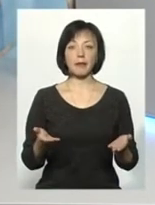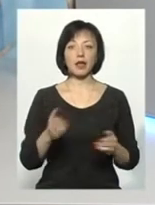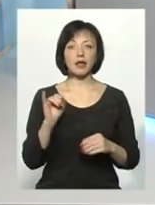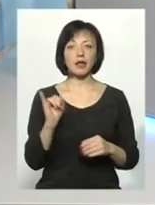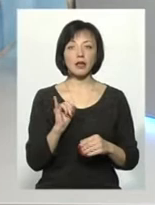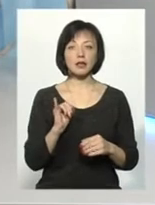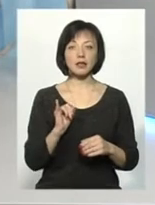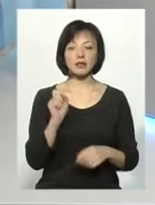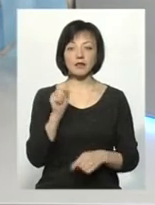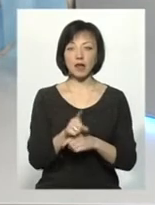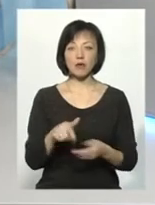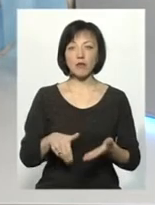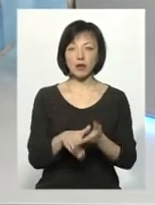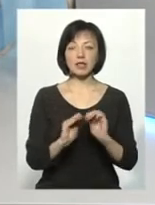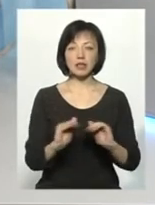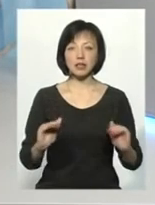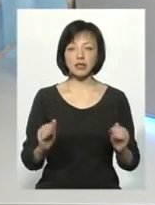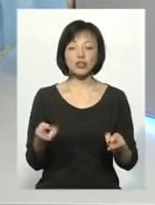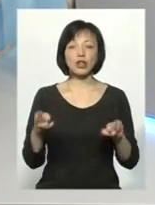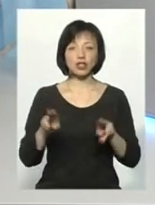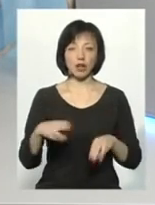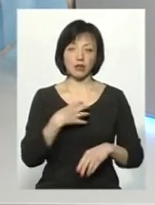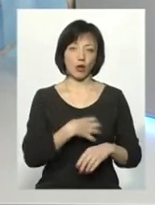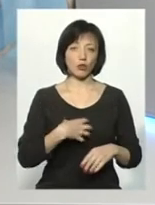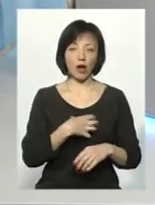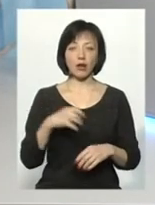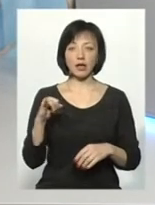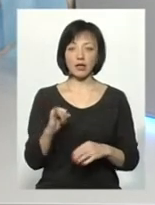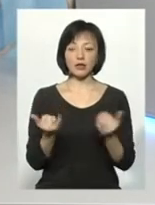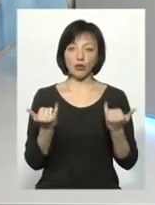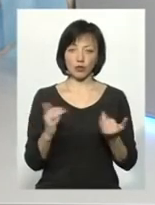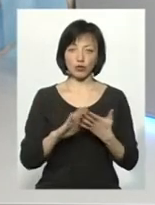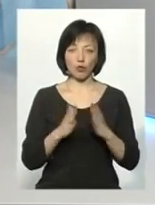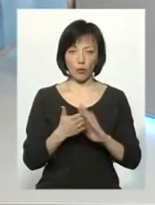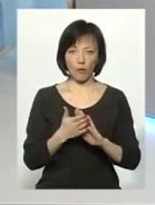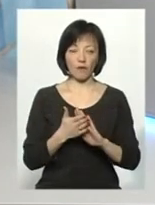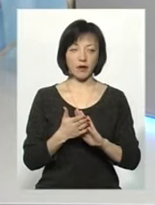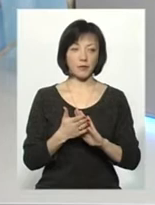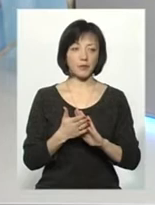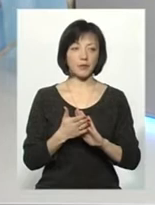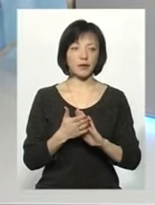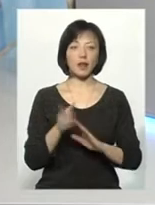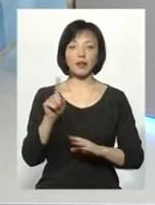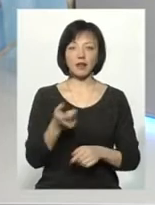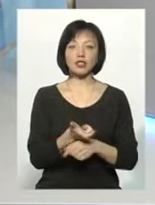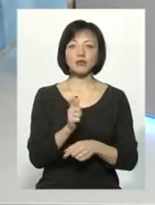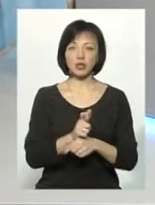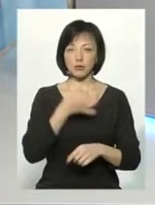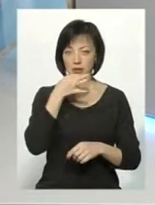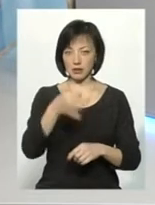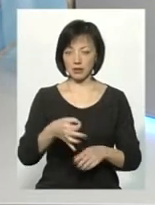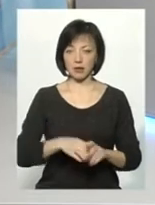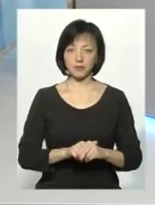І задача – помагати дітям, вона лишається актуальною. І в сьогоднішніх умовах навіть ще більше, бо я сказала.